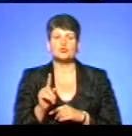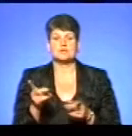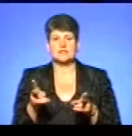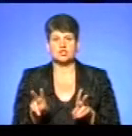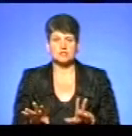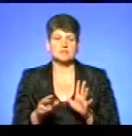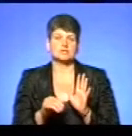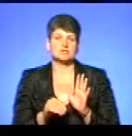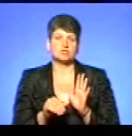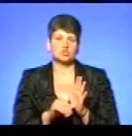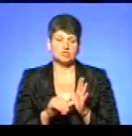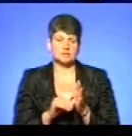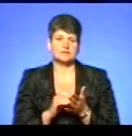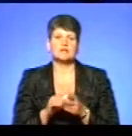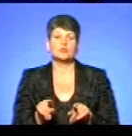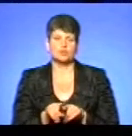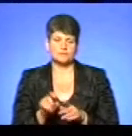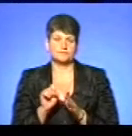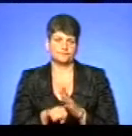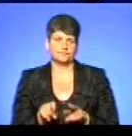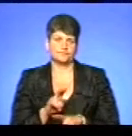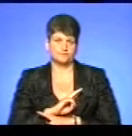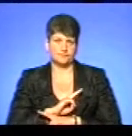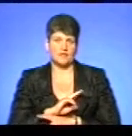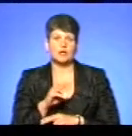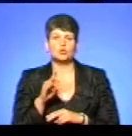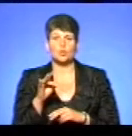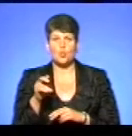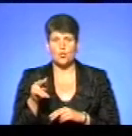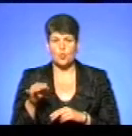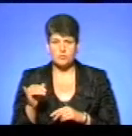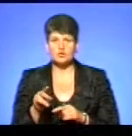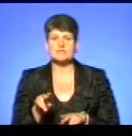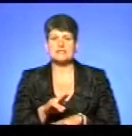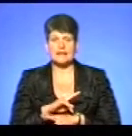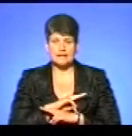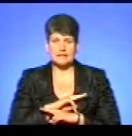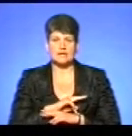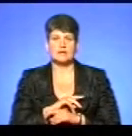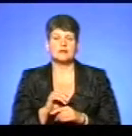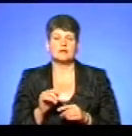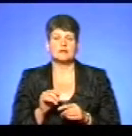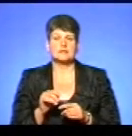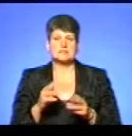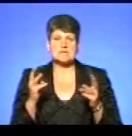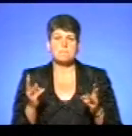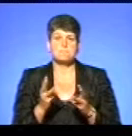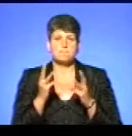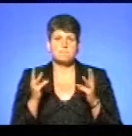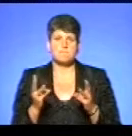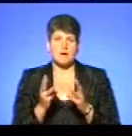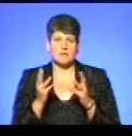6 поросят в другому господарстві, так само піддані втаназії. Вначе, трупи із тих, що загинули, ті, що після, значить, вмертвіння, спалені,